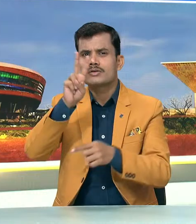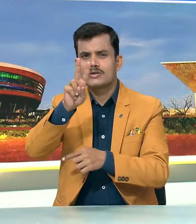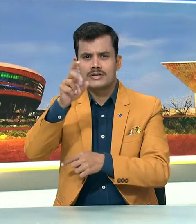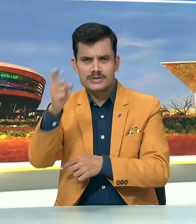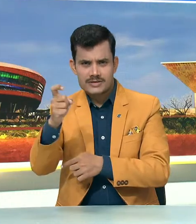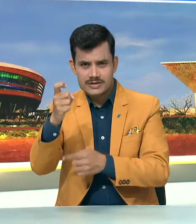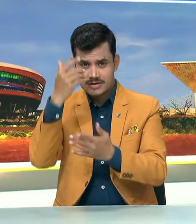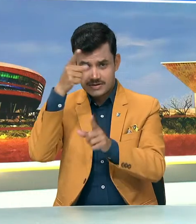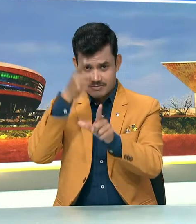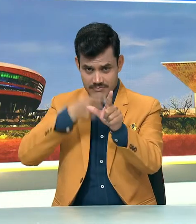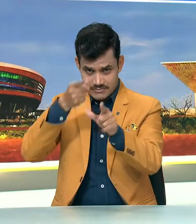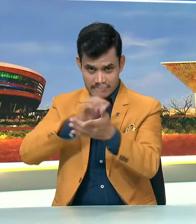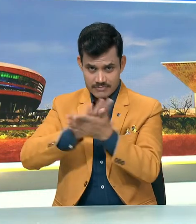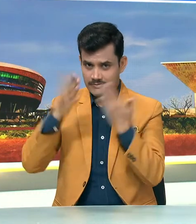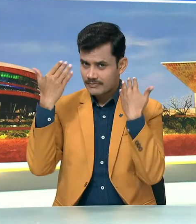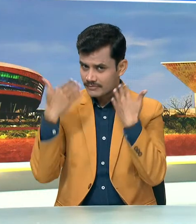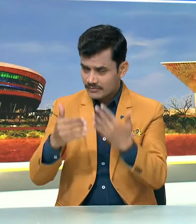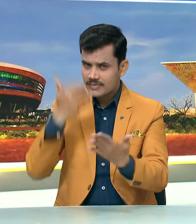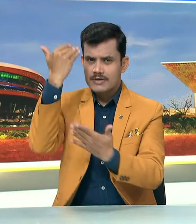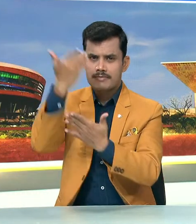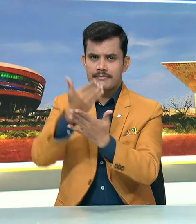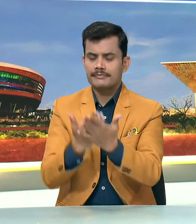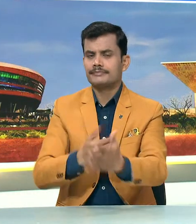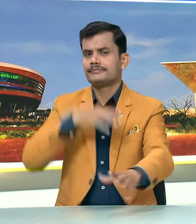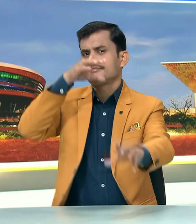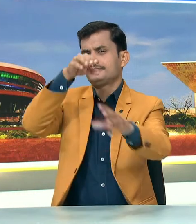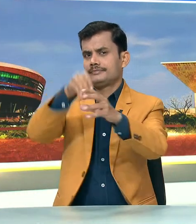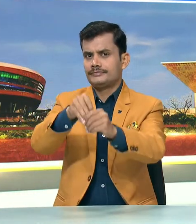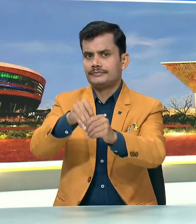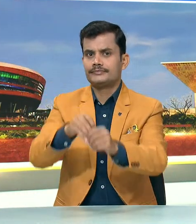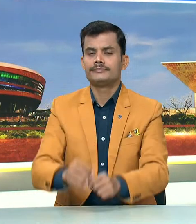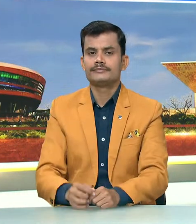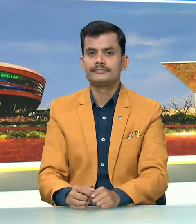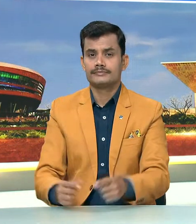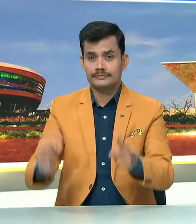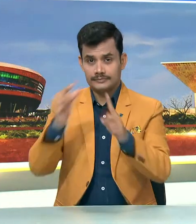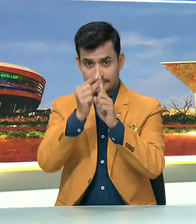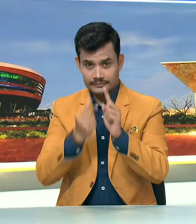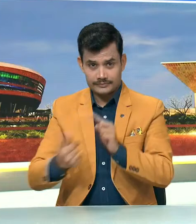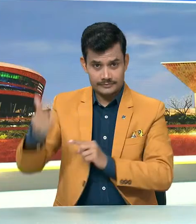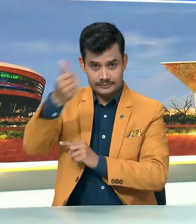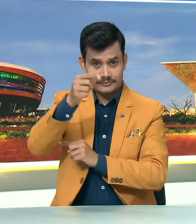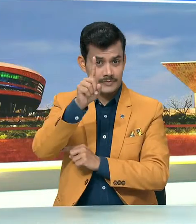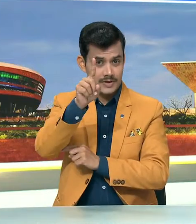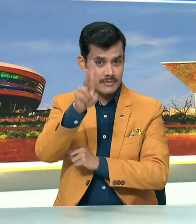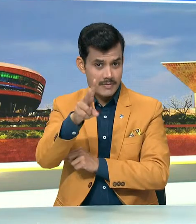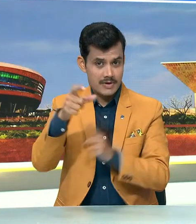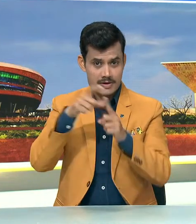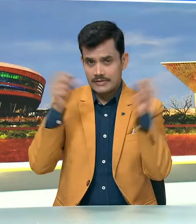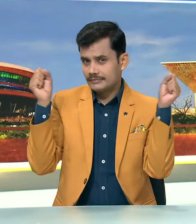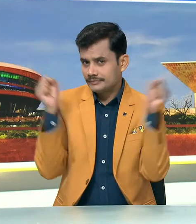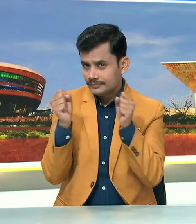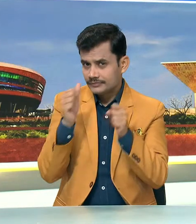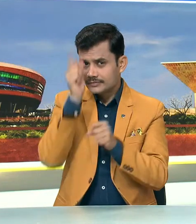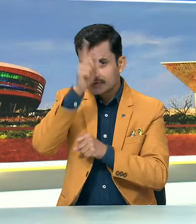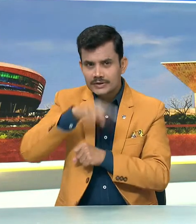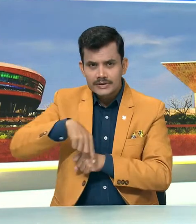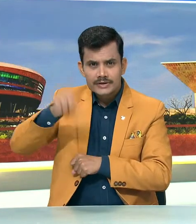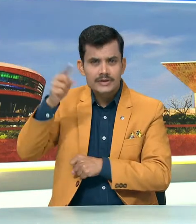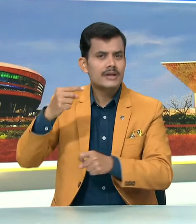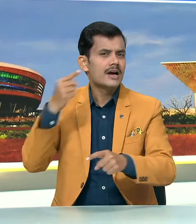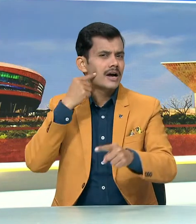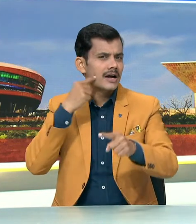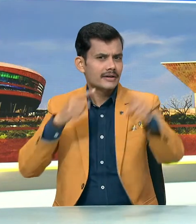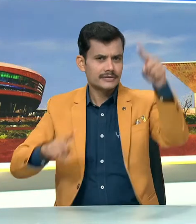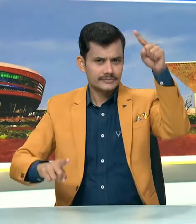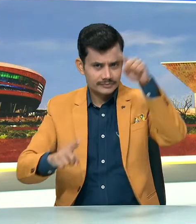साल पूरे होने के अवसर पर आयोजित समारोह म शामिल होंगी। राश्ट्रपती बारा दिसंबर को भारतिये सूचना